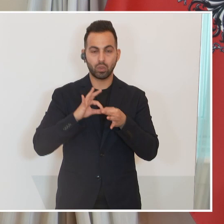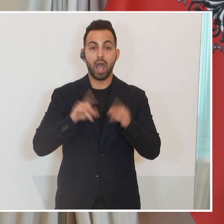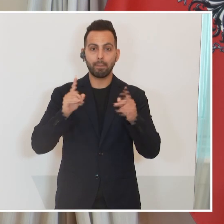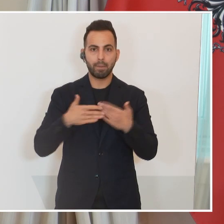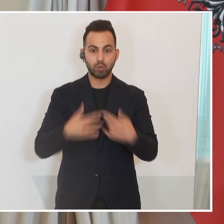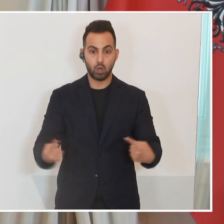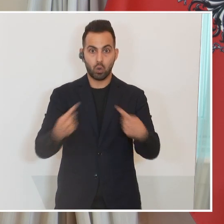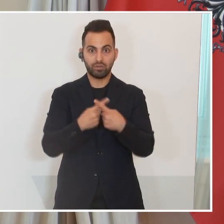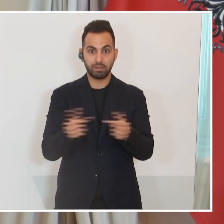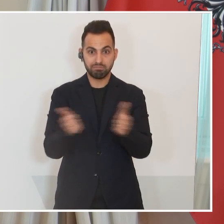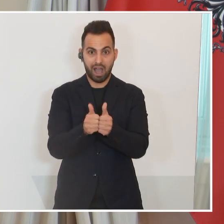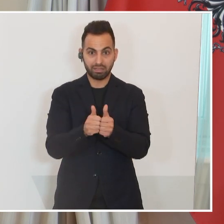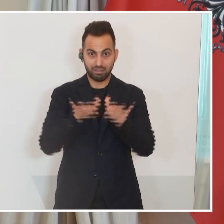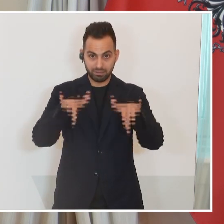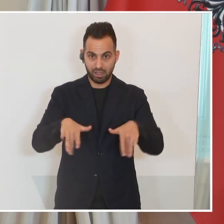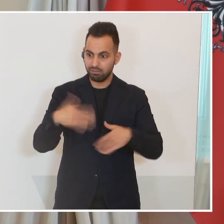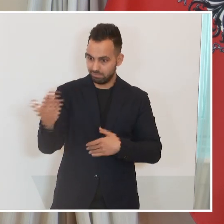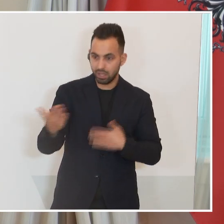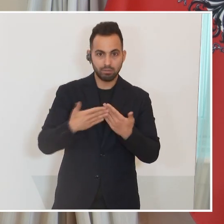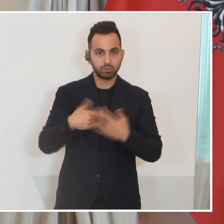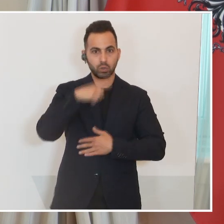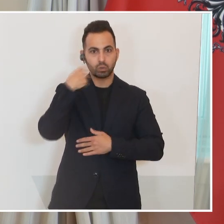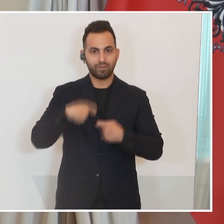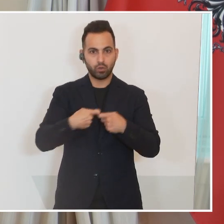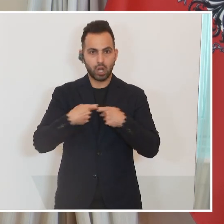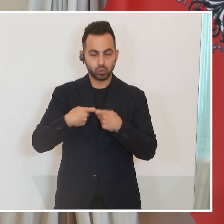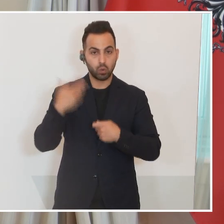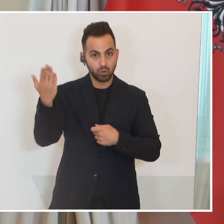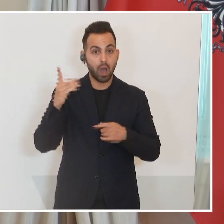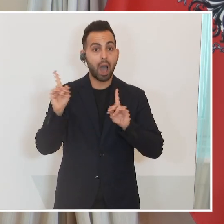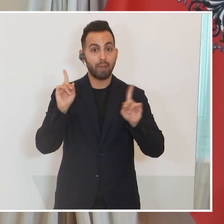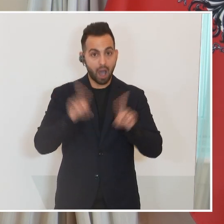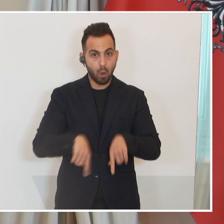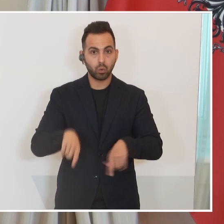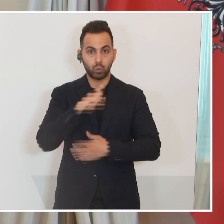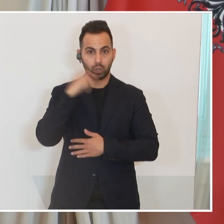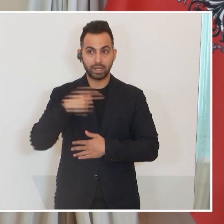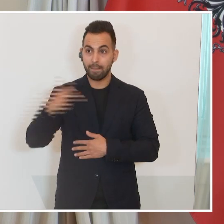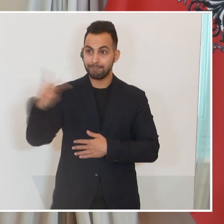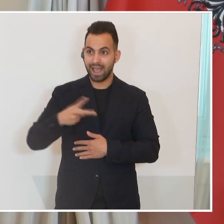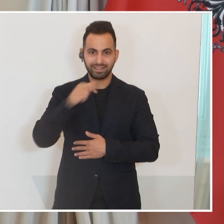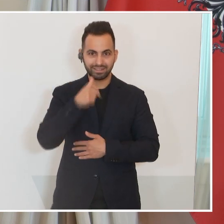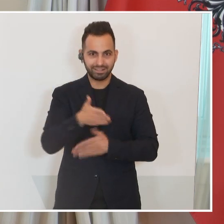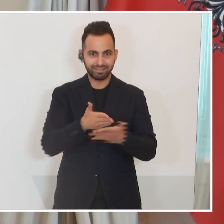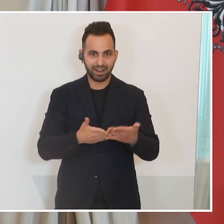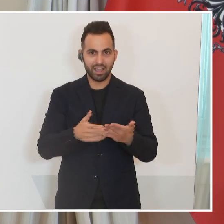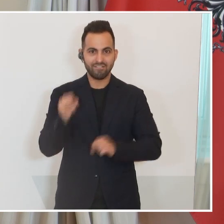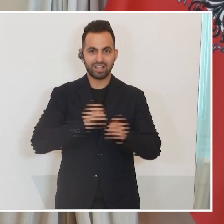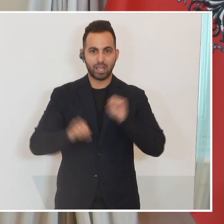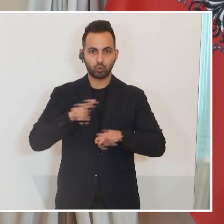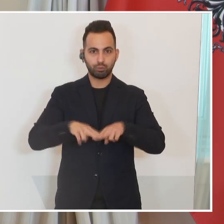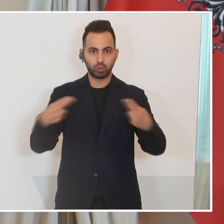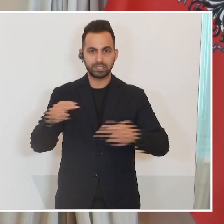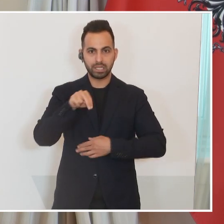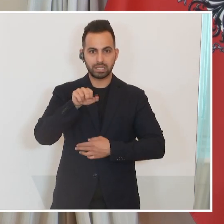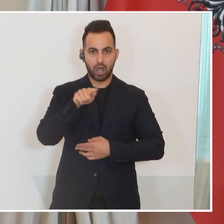einen Konfliktpartner gibt, in dem Fall die russische Föderation, aber zum Beispiel auch die Ukraine, beide sind nicht Teil des Verteidigungsbündnisses